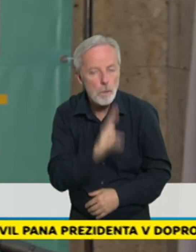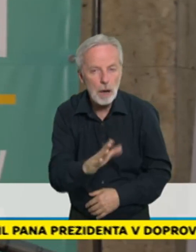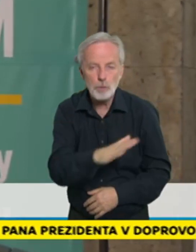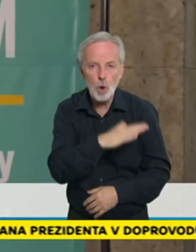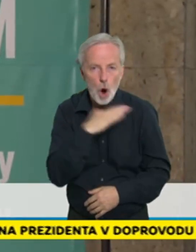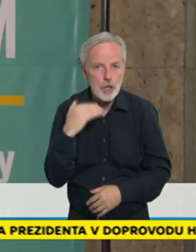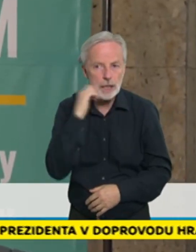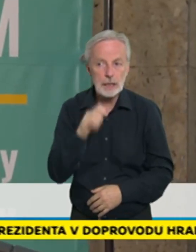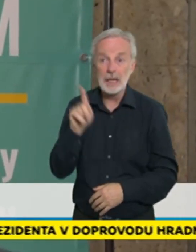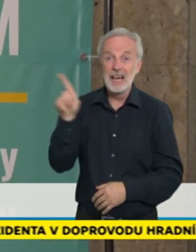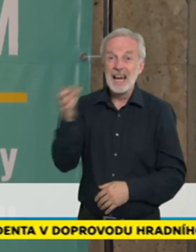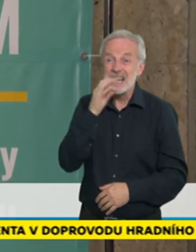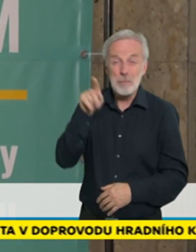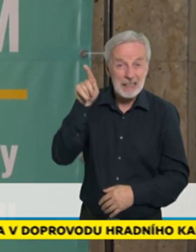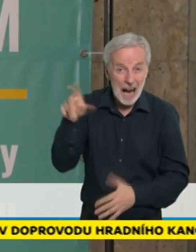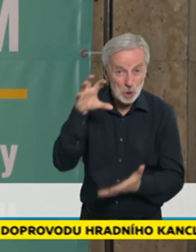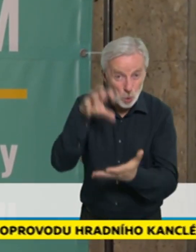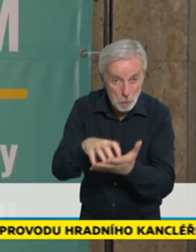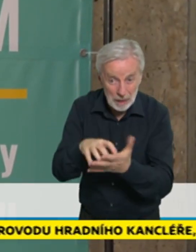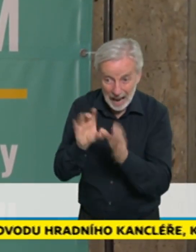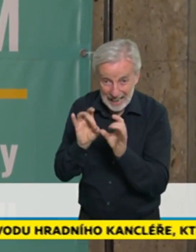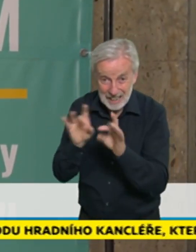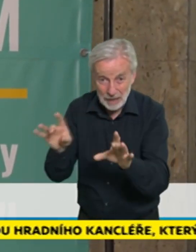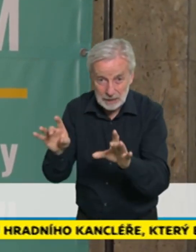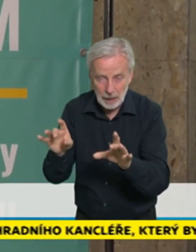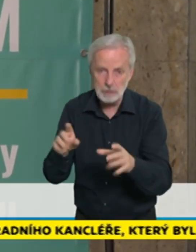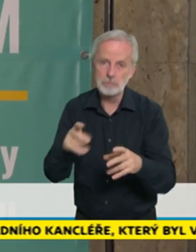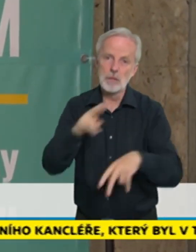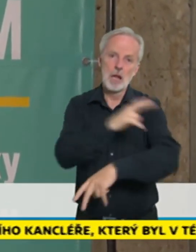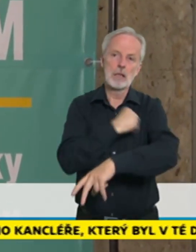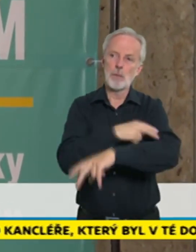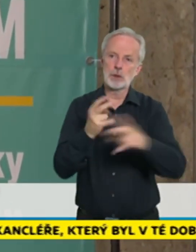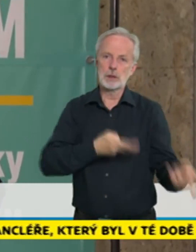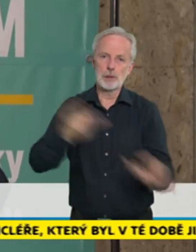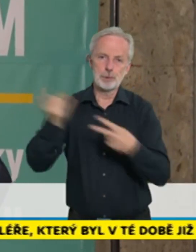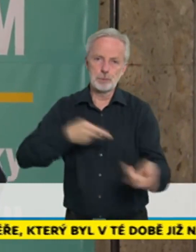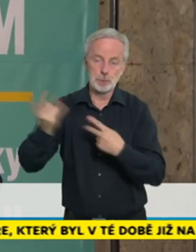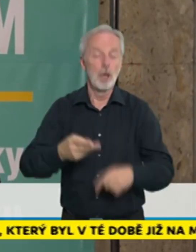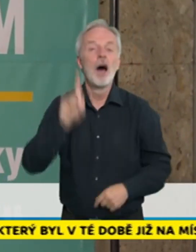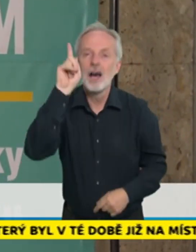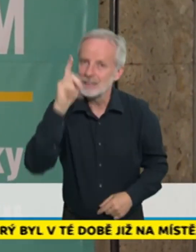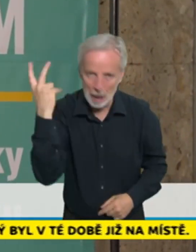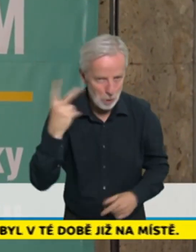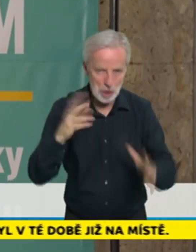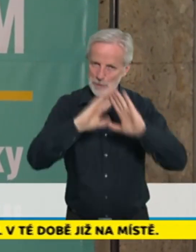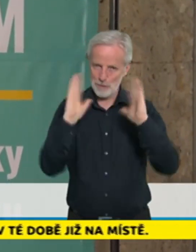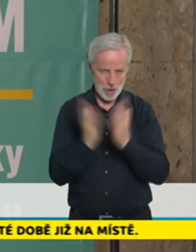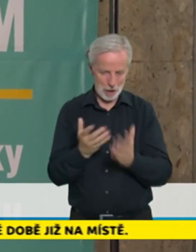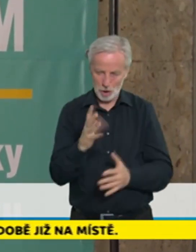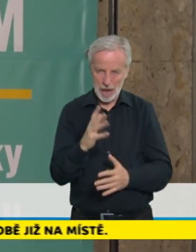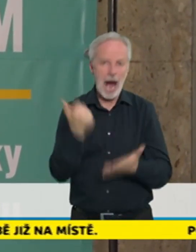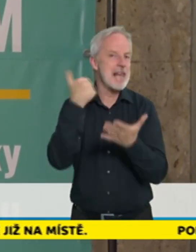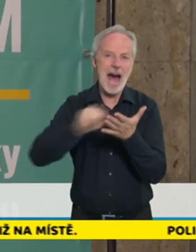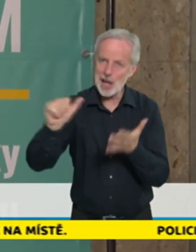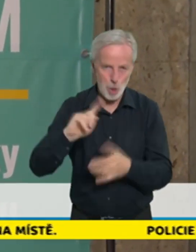vlastně opravdu skončit s těžkým průběhem covidu v nemocnici. Samozřejmě, že ne všichni a samozřejmě, že ne v jeden den, ale i v